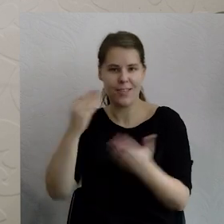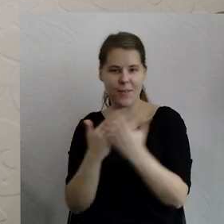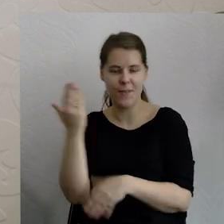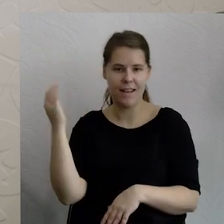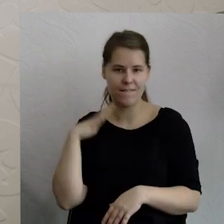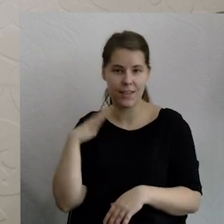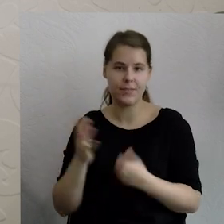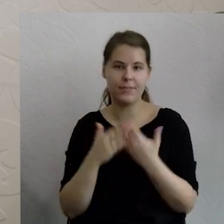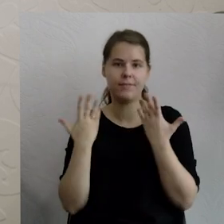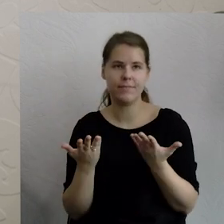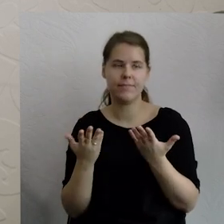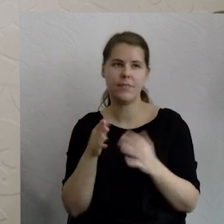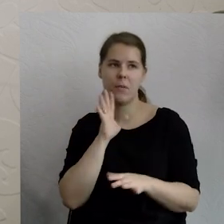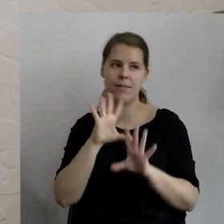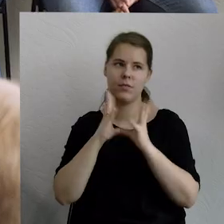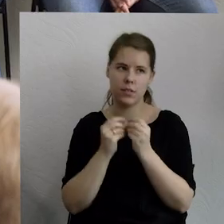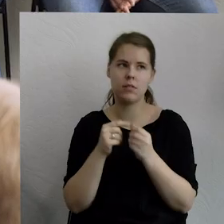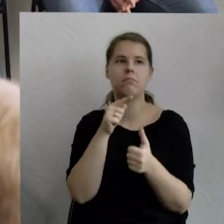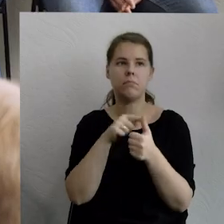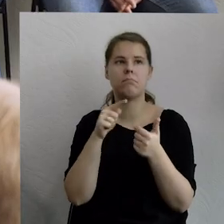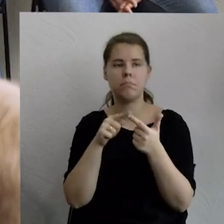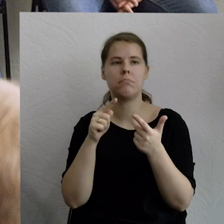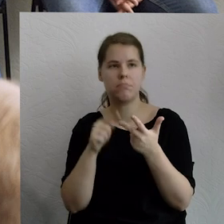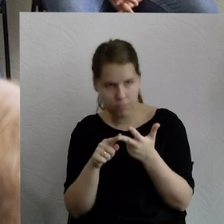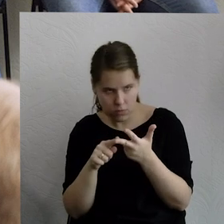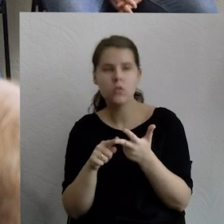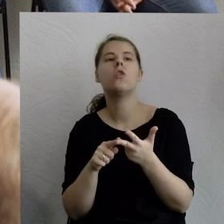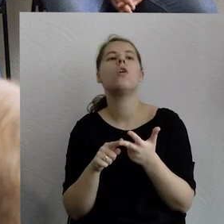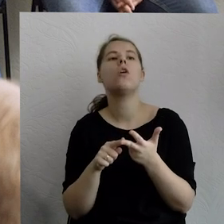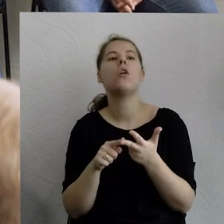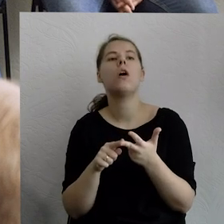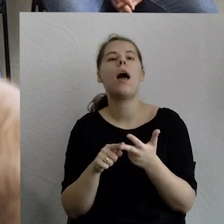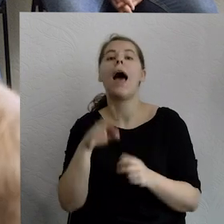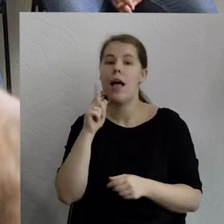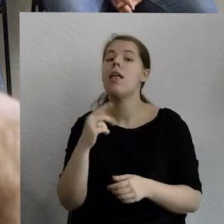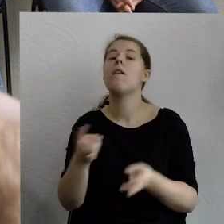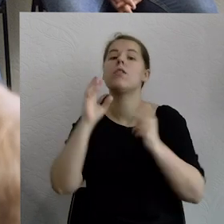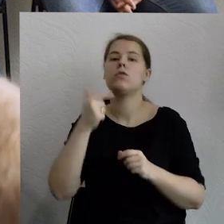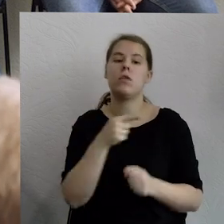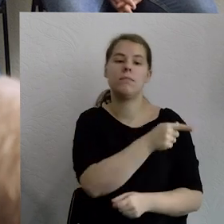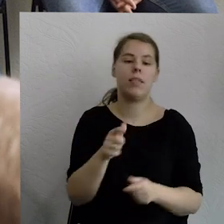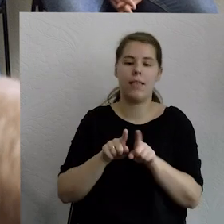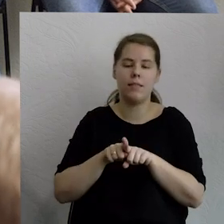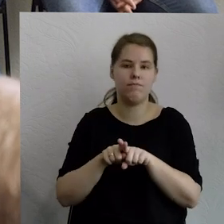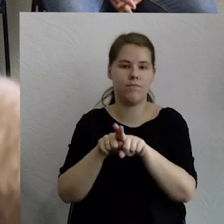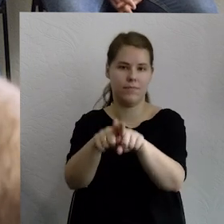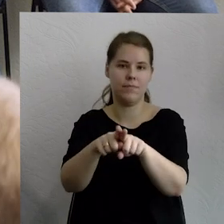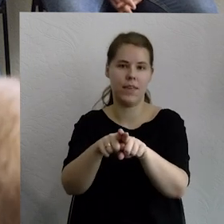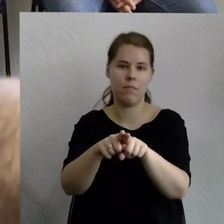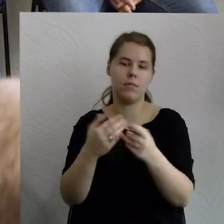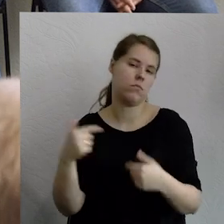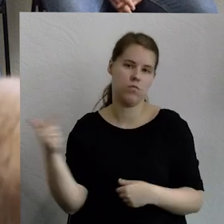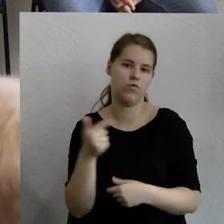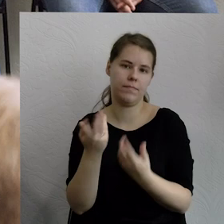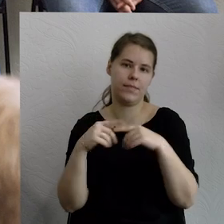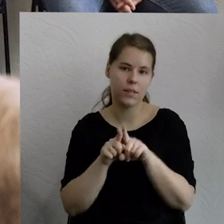Tak, to tyle. Trzy filary, które muszą się zadziać i to muszą się zadziać równocześnie, żeby do tego doprowadzić. Zadziewają się. Moim